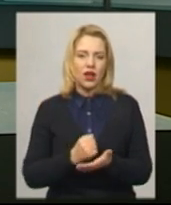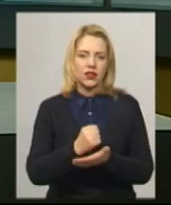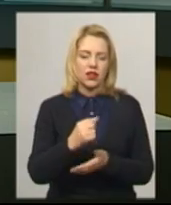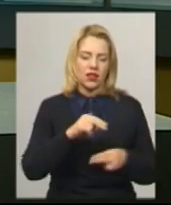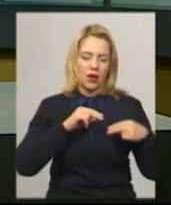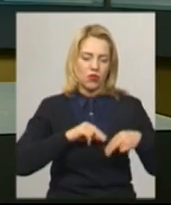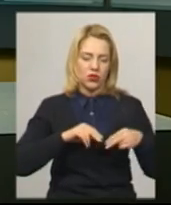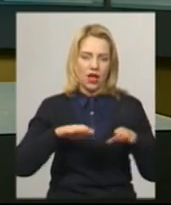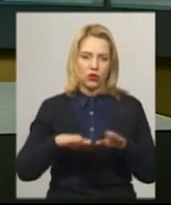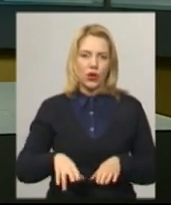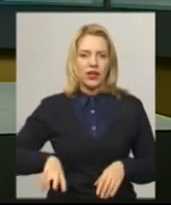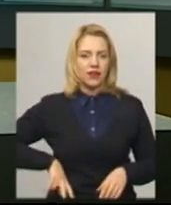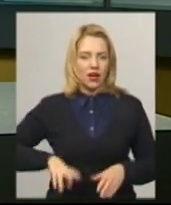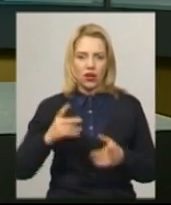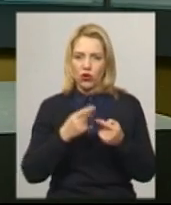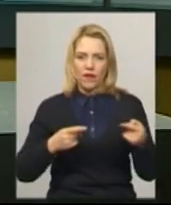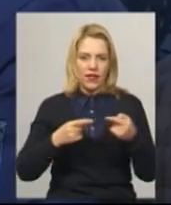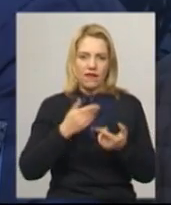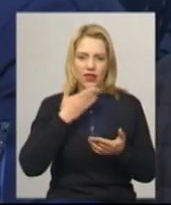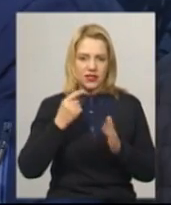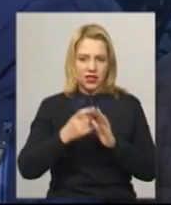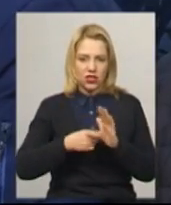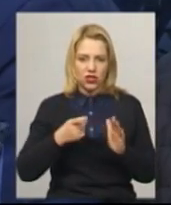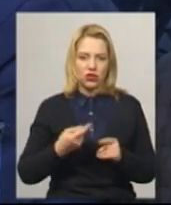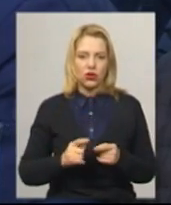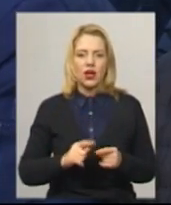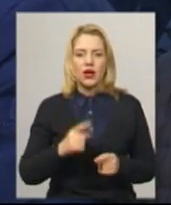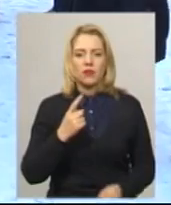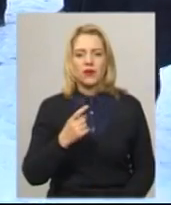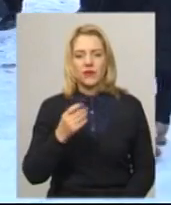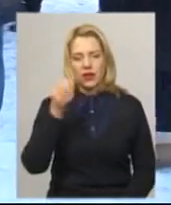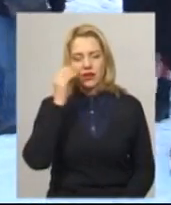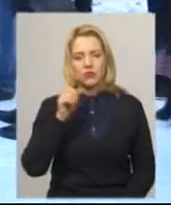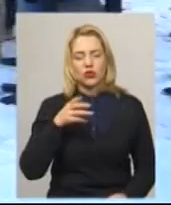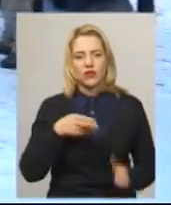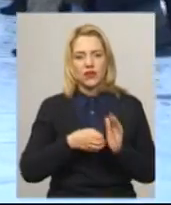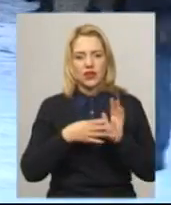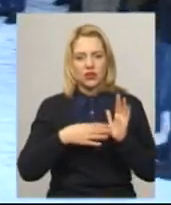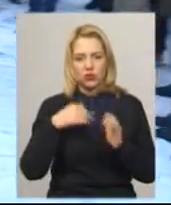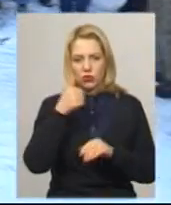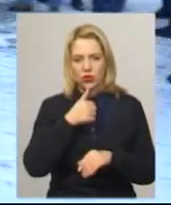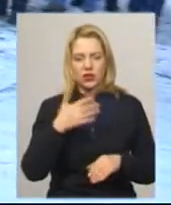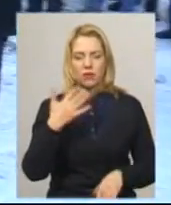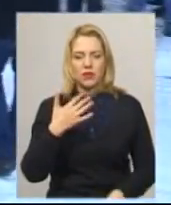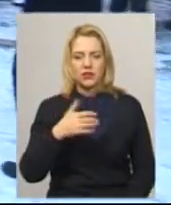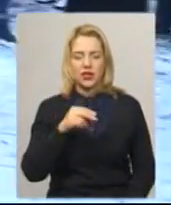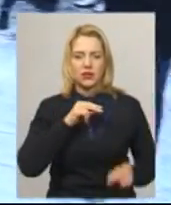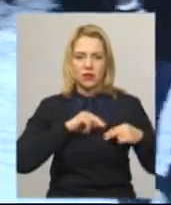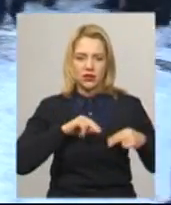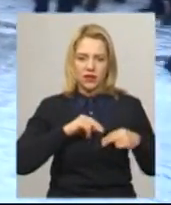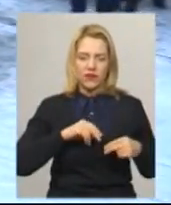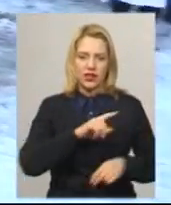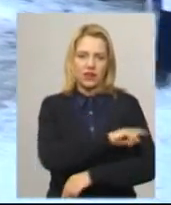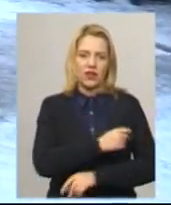визначені, каже Сергій Худий. Нагадаю, 31 грудня 2019 року більше півсотні медиків лікарні та жителів